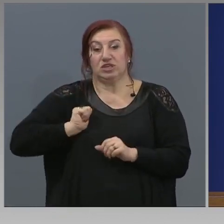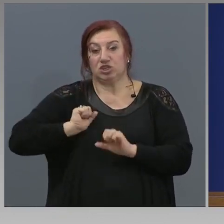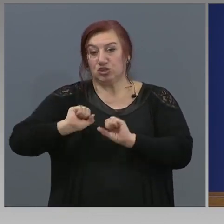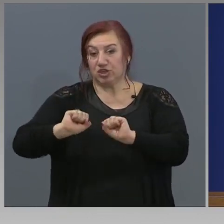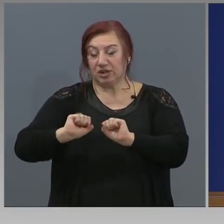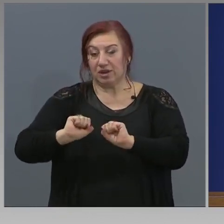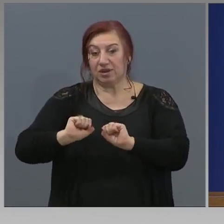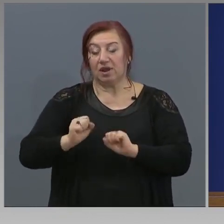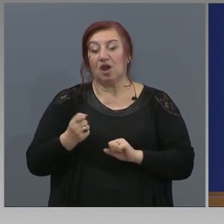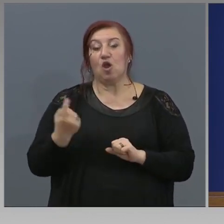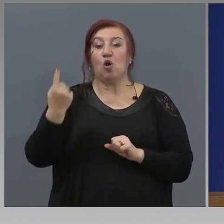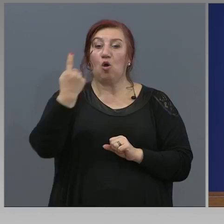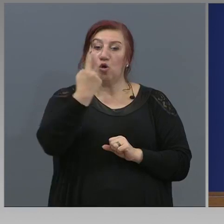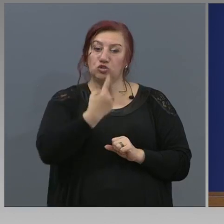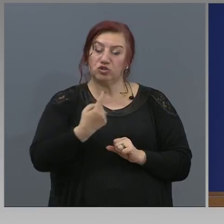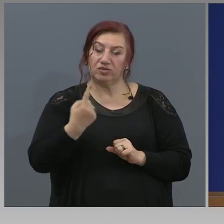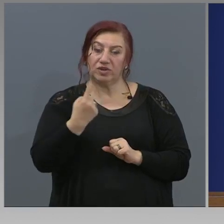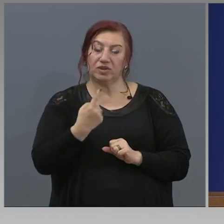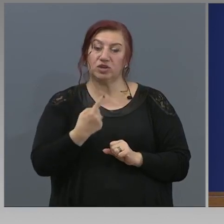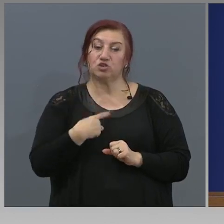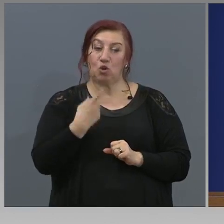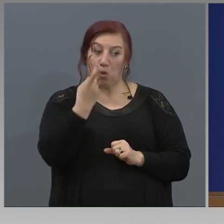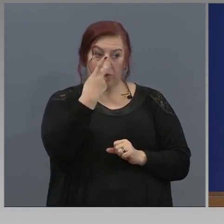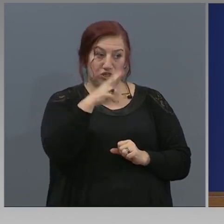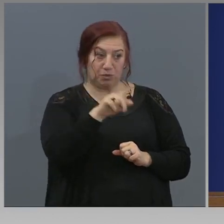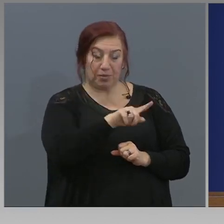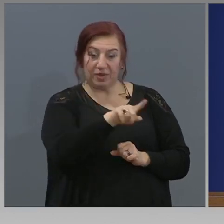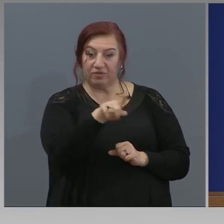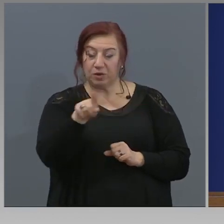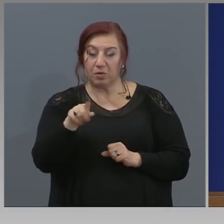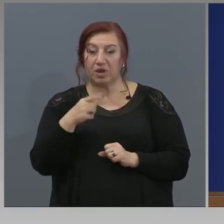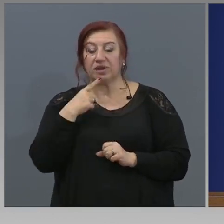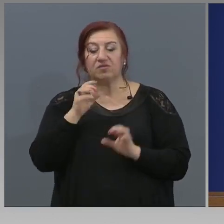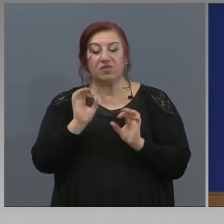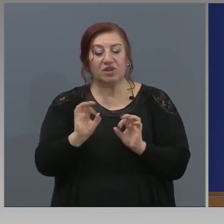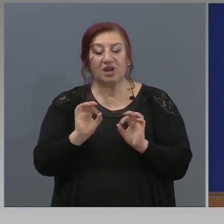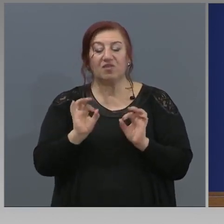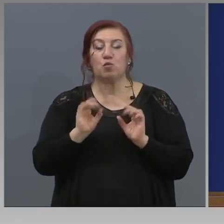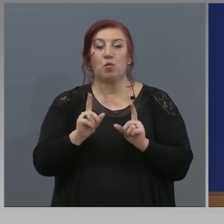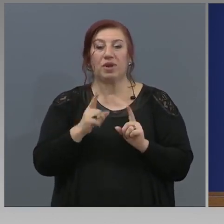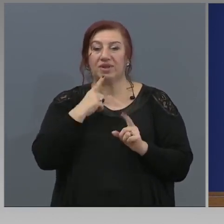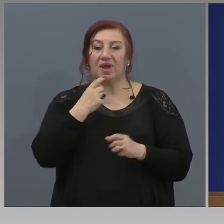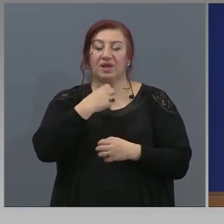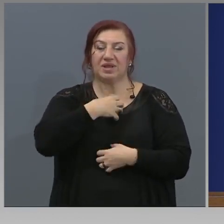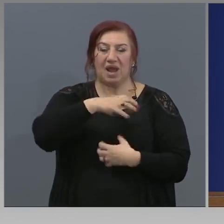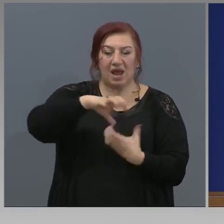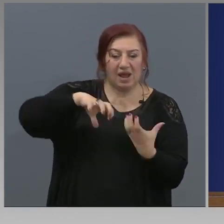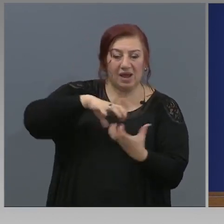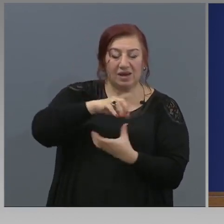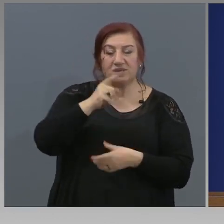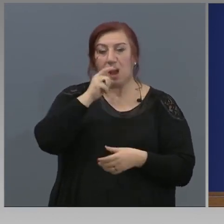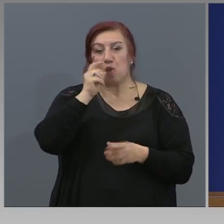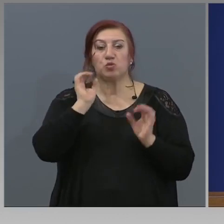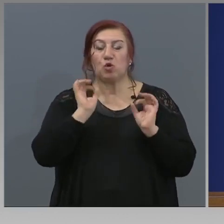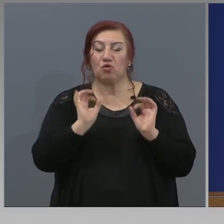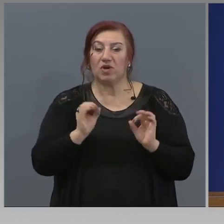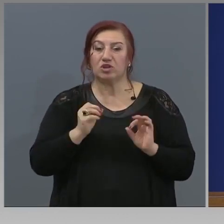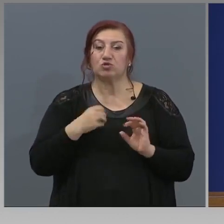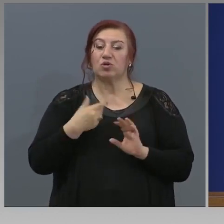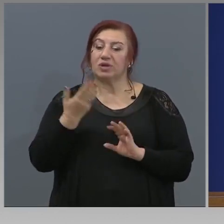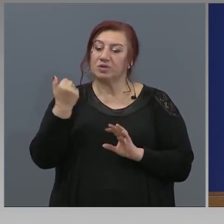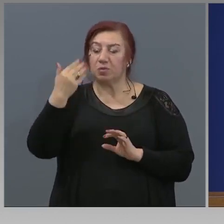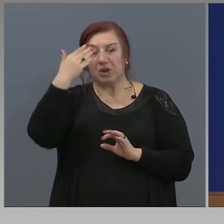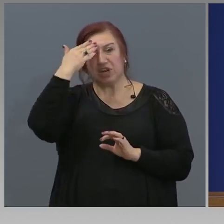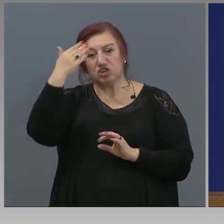Още веднъж обръщам внимание, че ето в такива моменти на криза е много важно да сме били